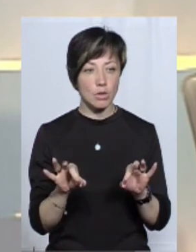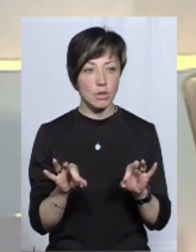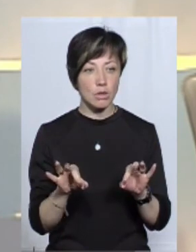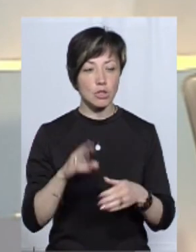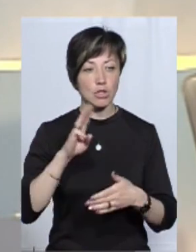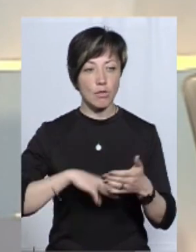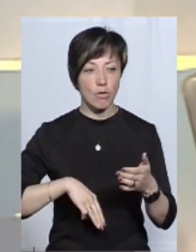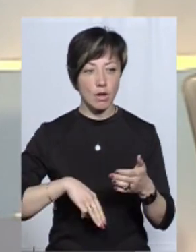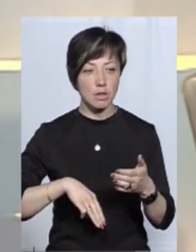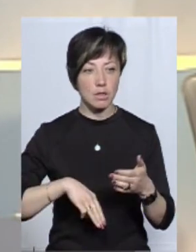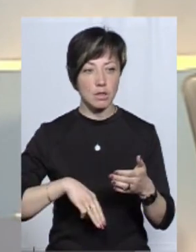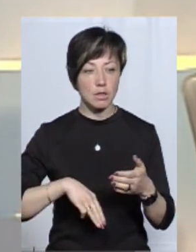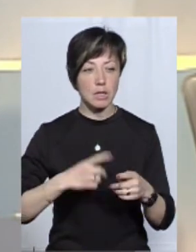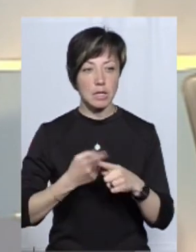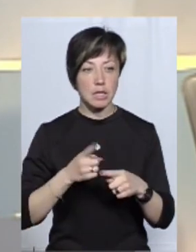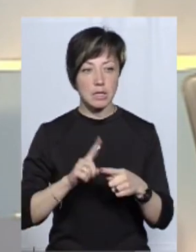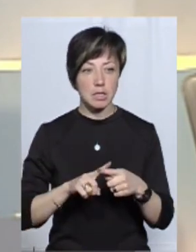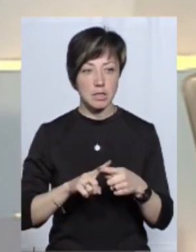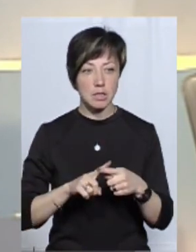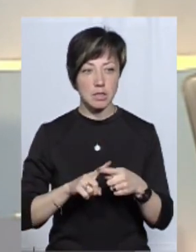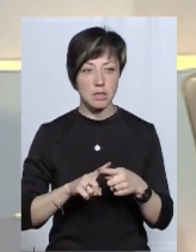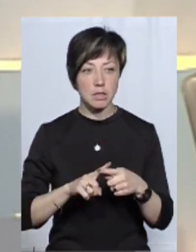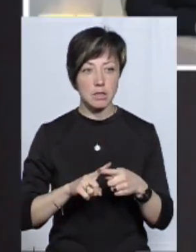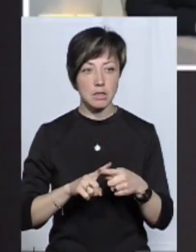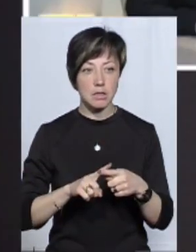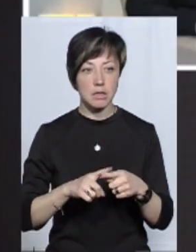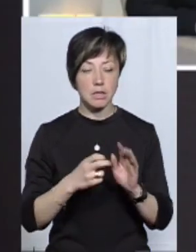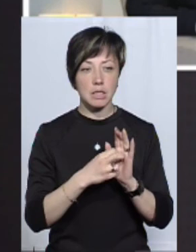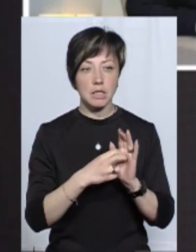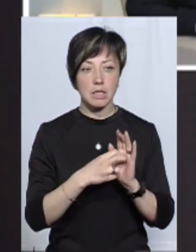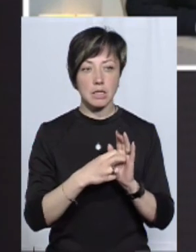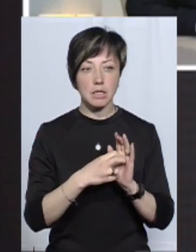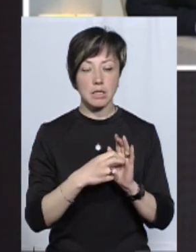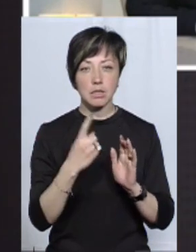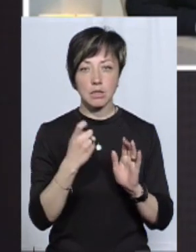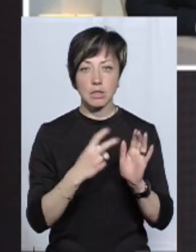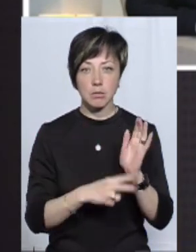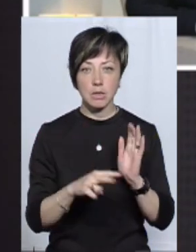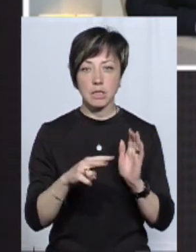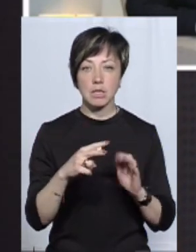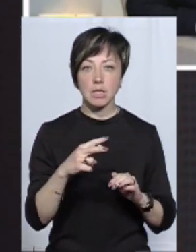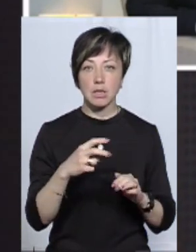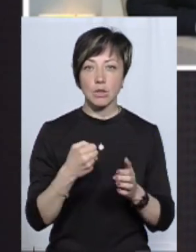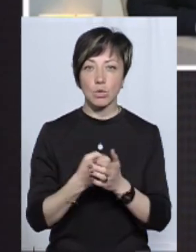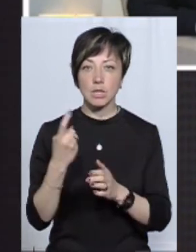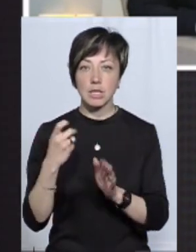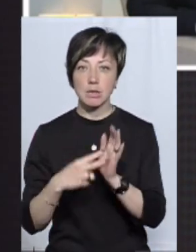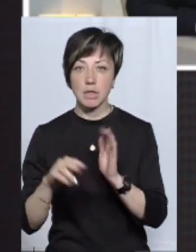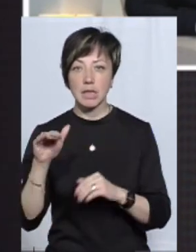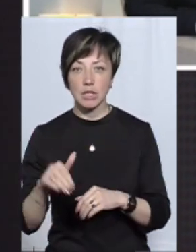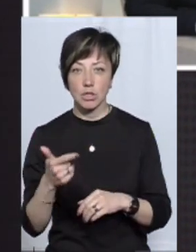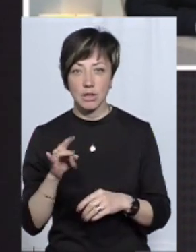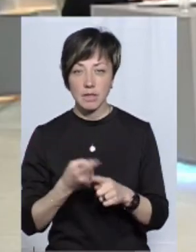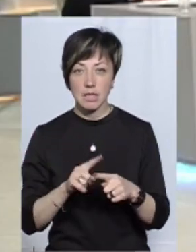штрафувати власників. А це від 170 гривень до 170 тисяч